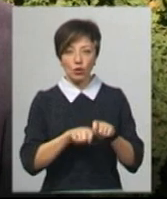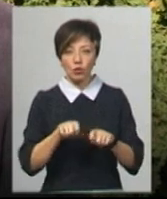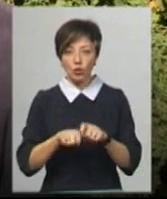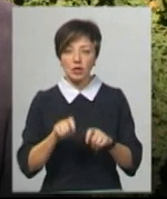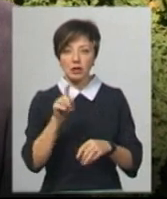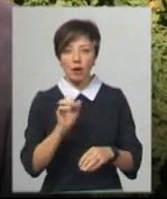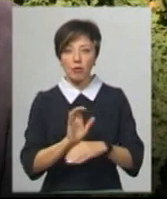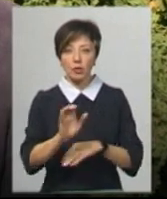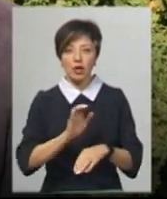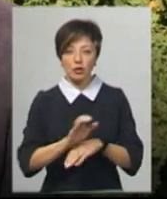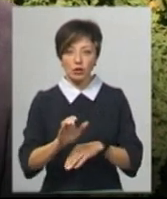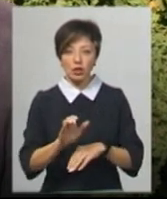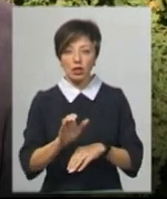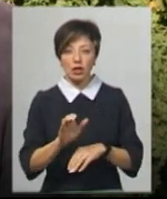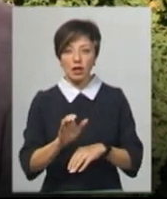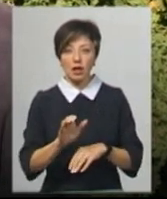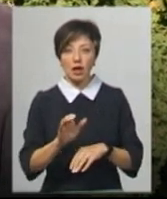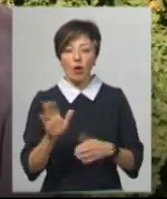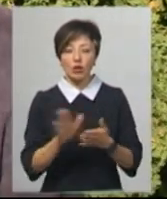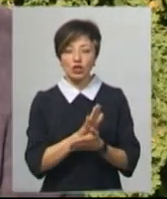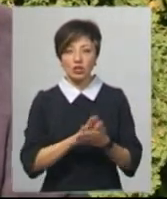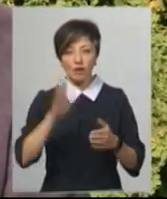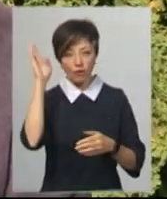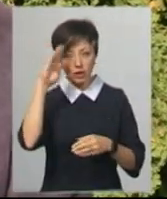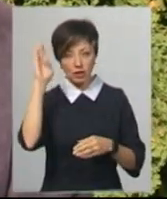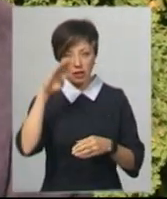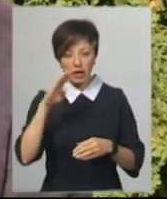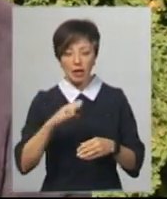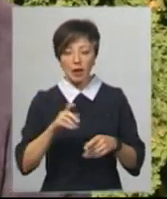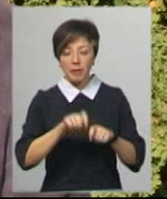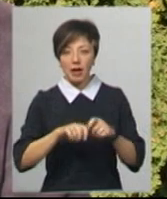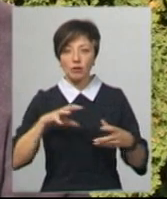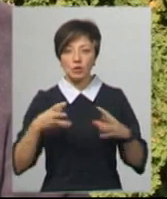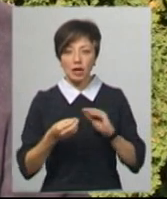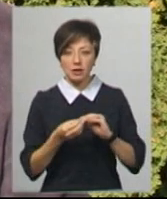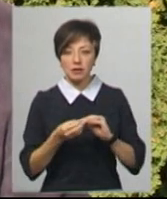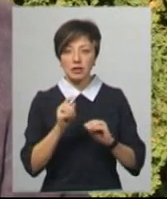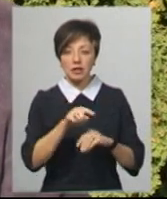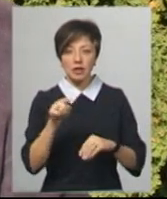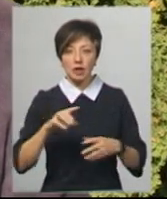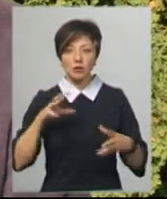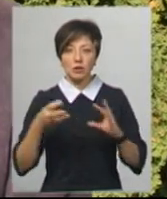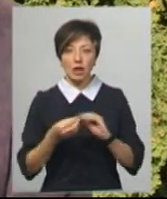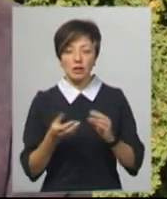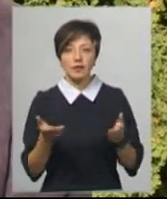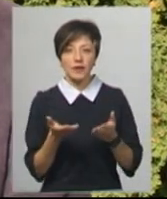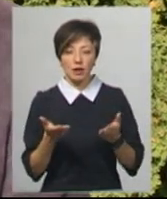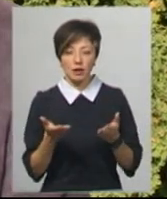подачою зараження води і зйомкою результатів, зніманням тих результатів, які